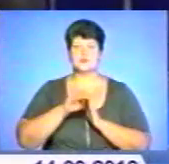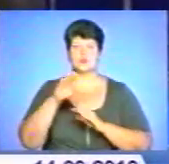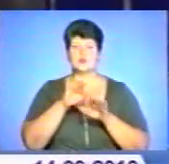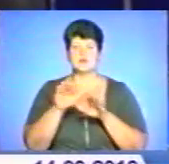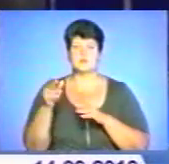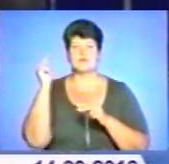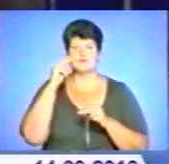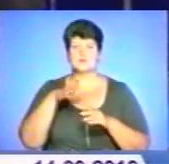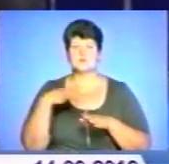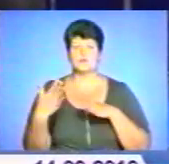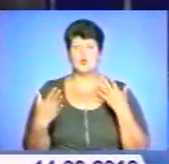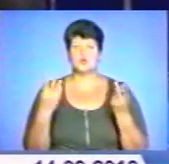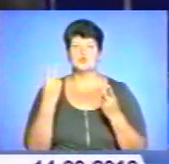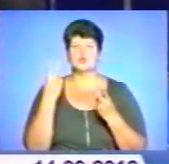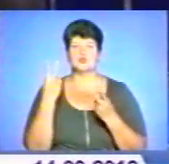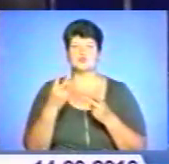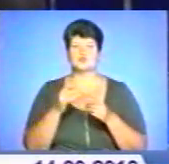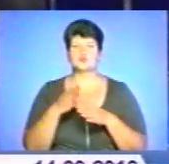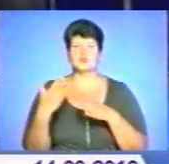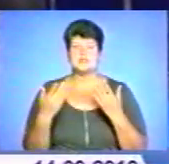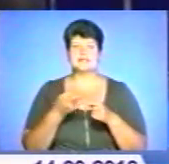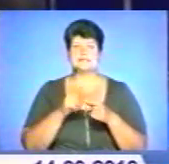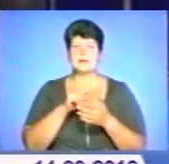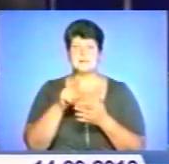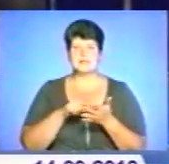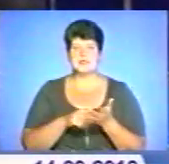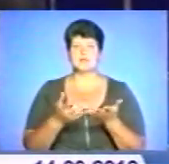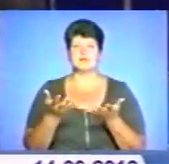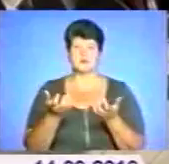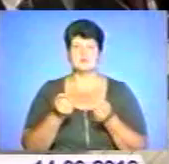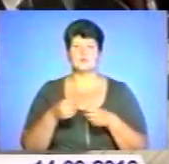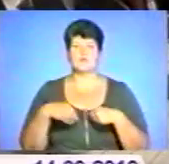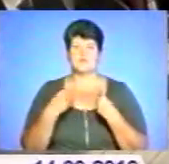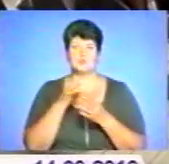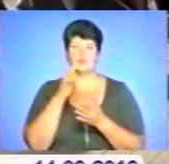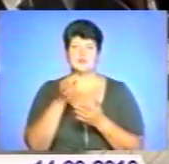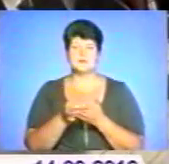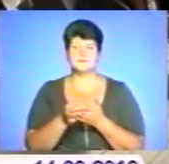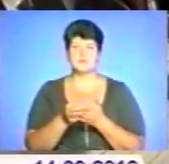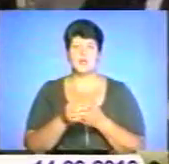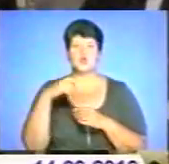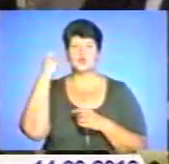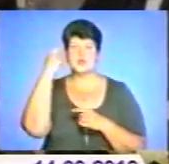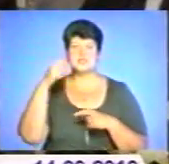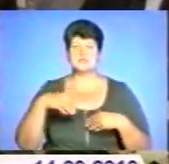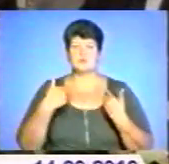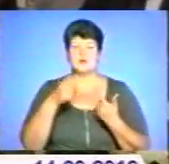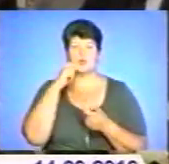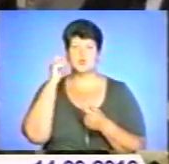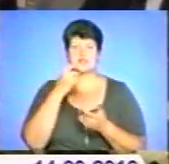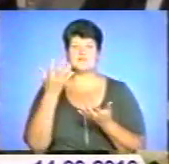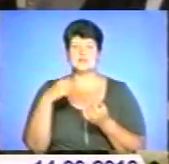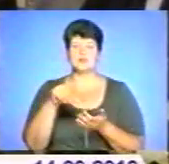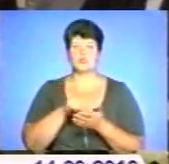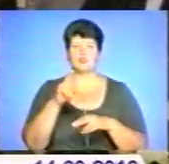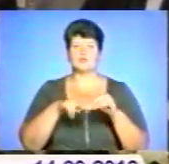з двох сторон це питання і найближчим часом отримаємо відповідь, сказав глава держави. Туреччина запропонувала Україні взяти участь у